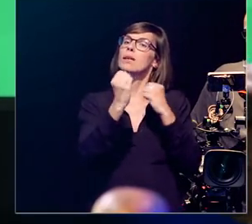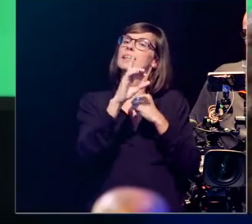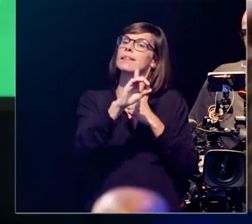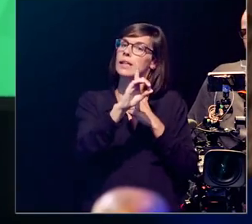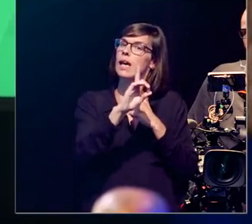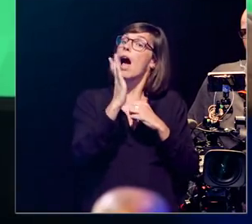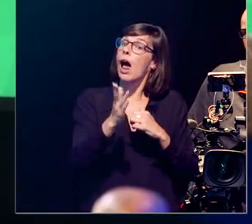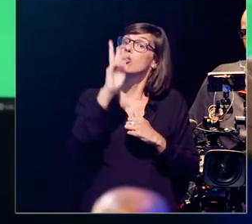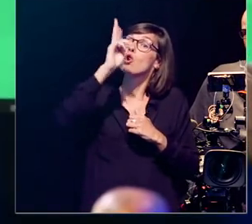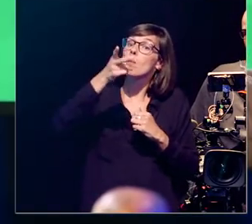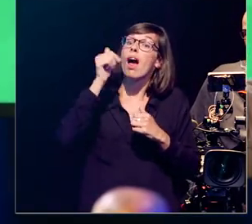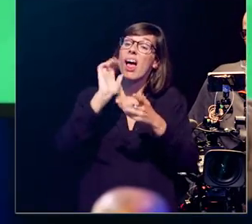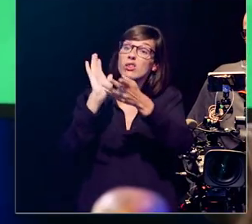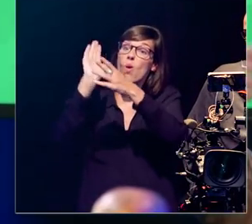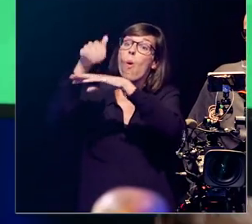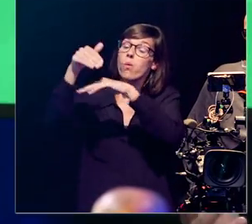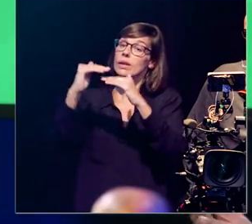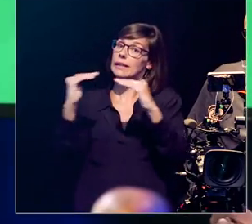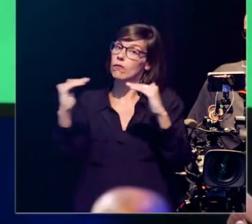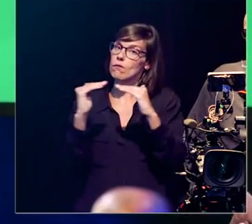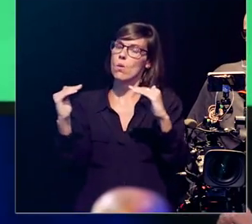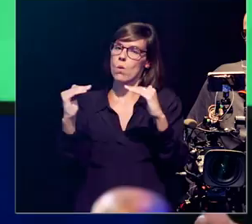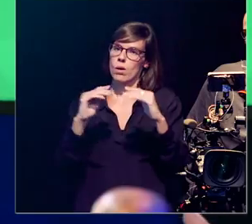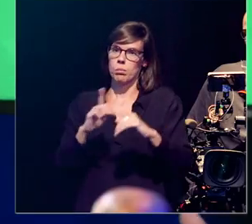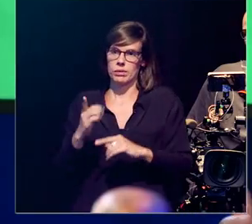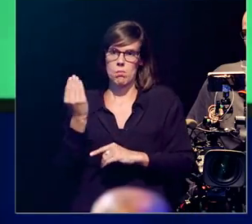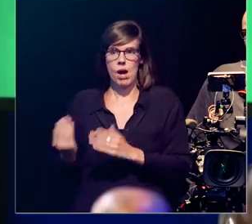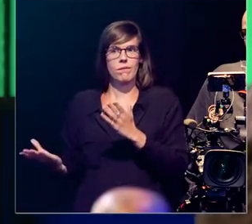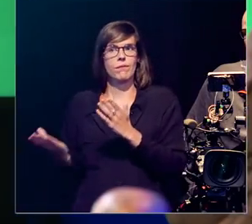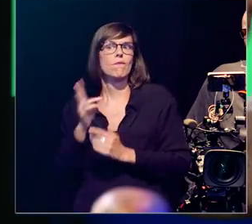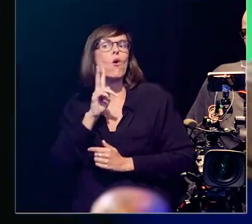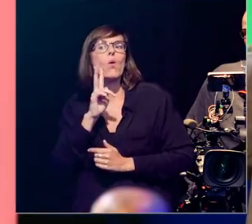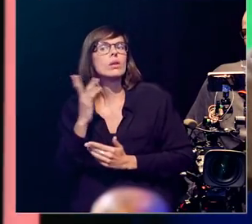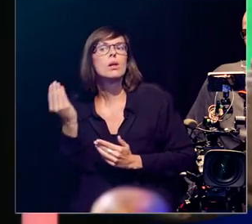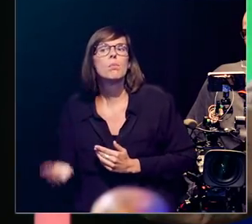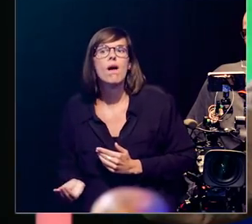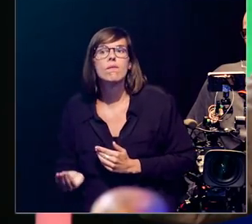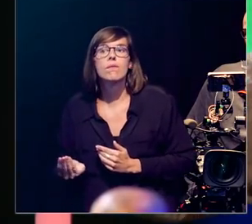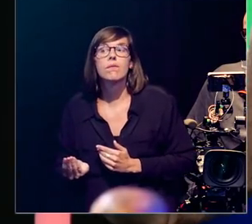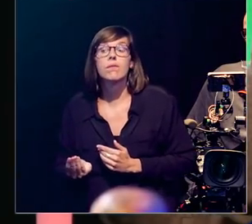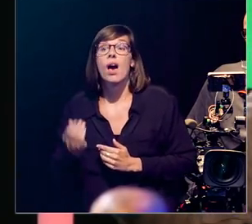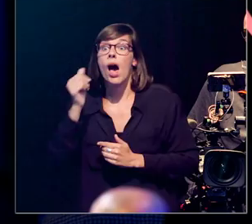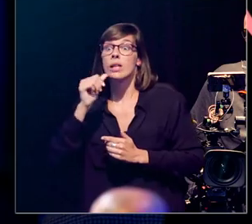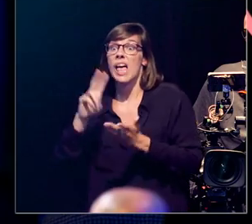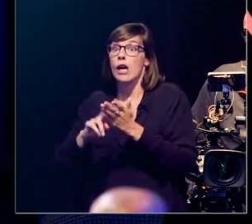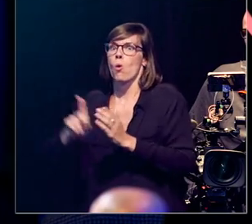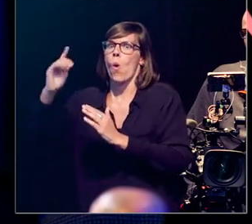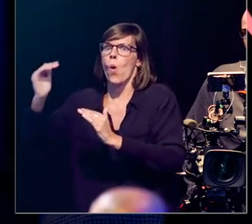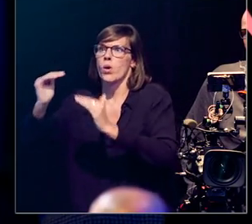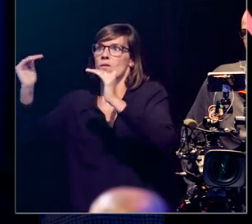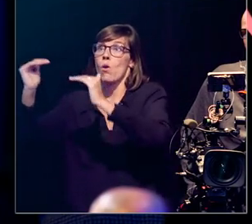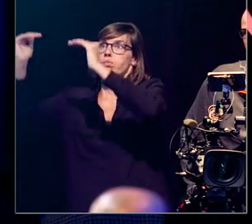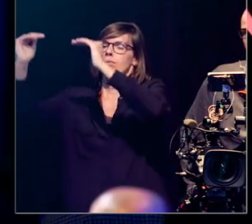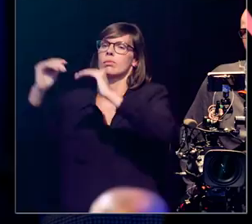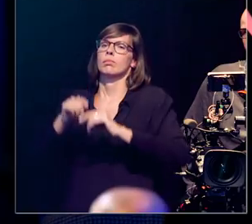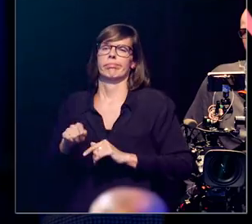zijn. Als je daarboven gaat, dan ga je eigenlijk weinig winnen, tenzij je heel hoge dosissen gaat geven. Maar dan kom je in